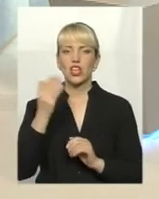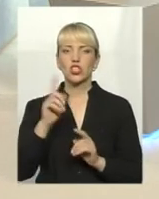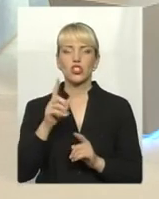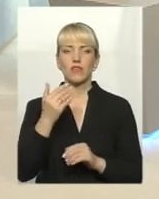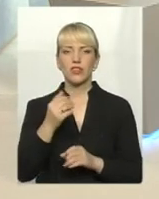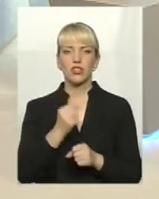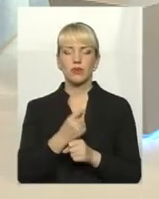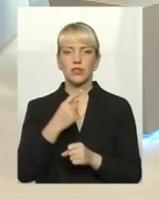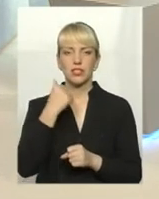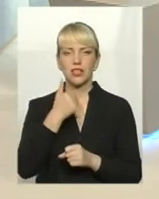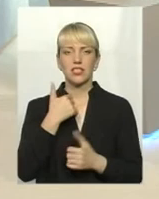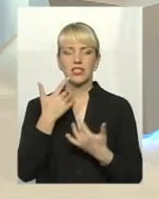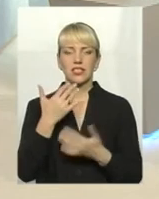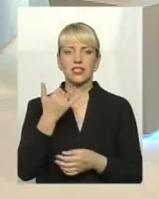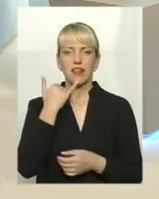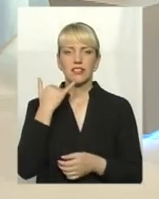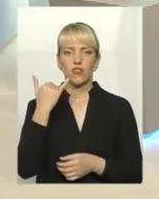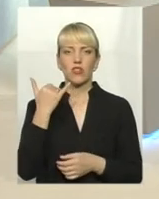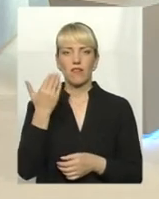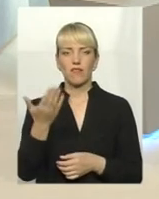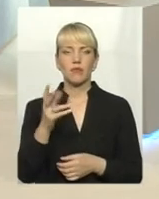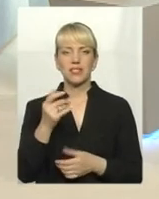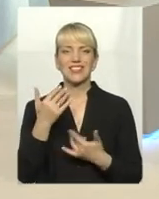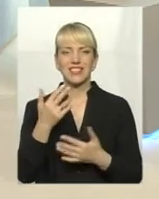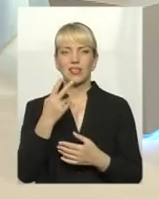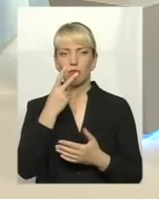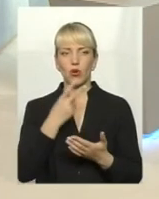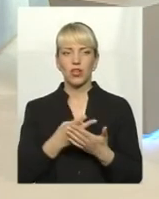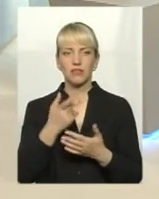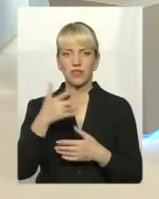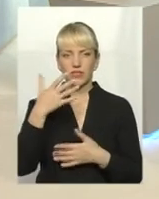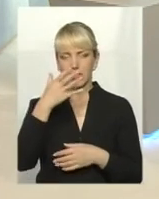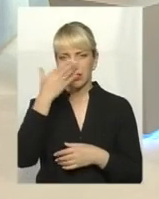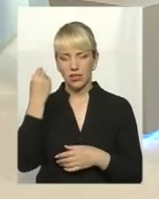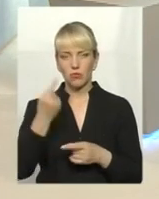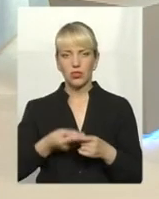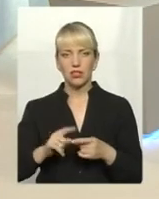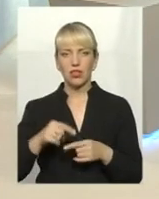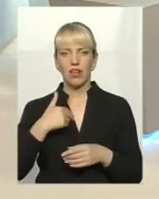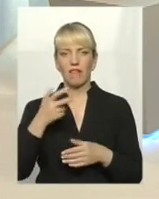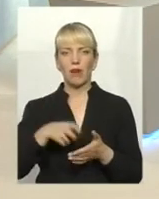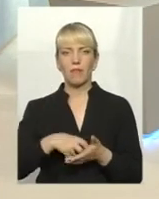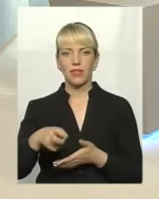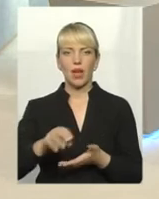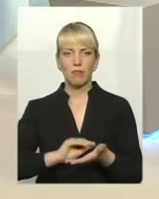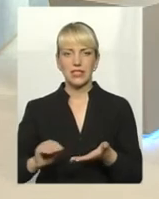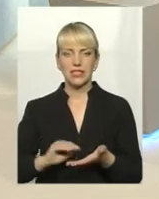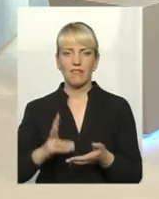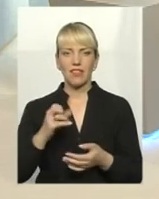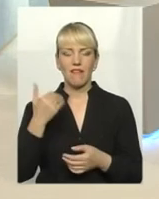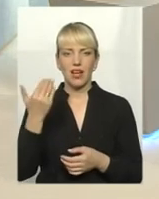скільки разів вам дзвонив і показував. Ви ж забули вже за те. І я написав вам, на вас